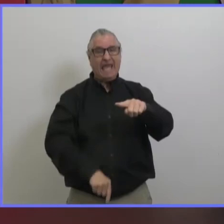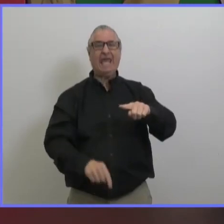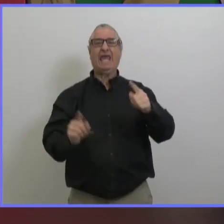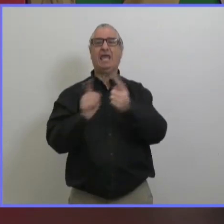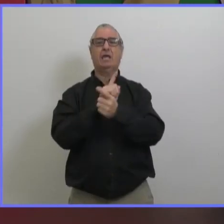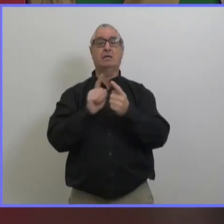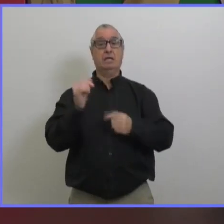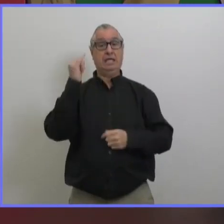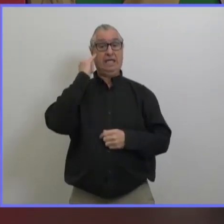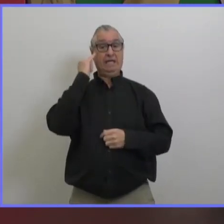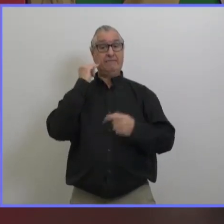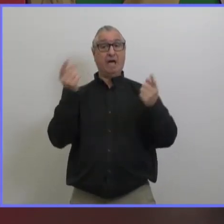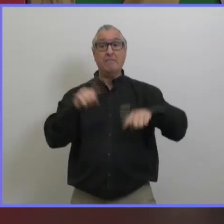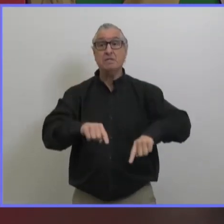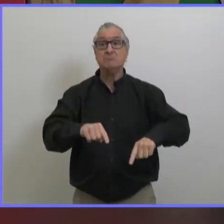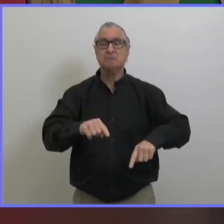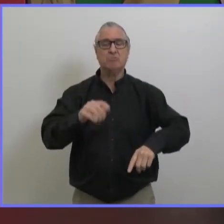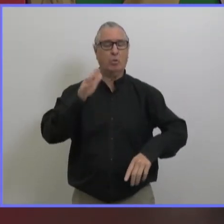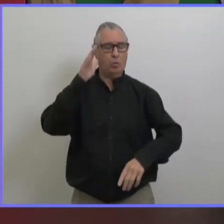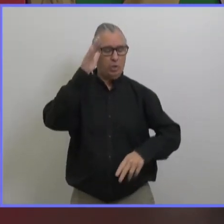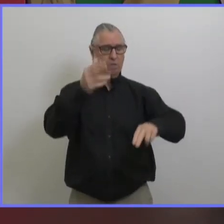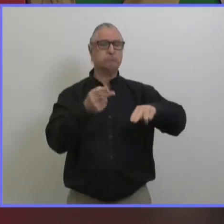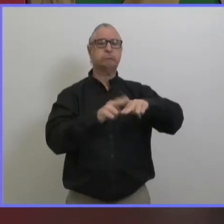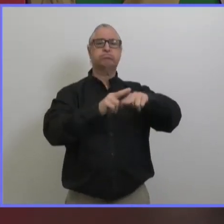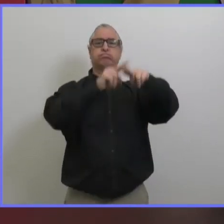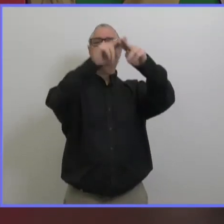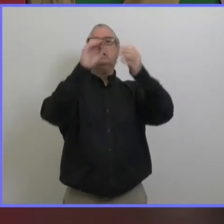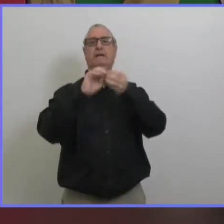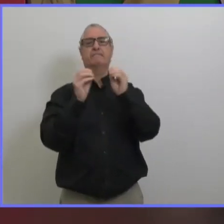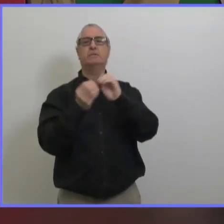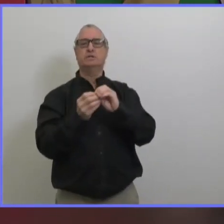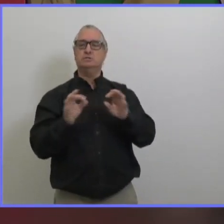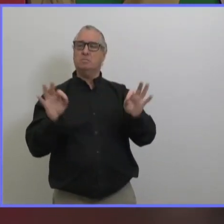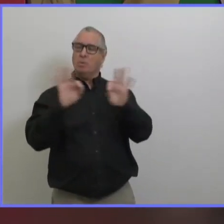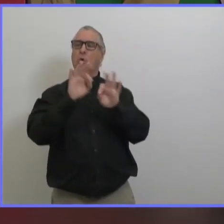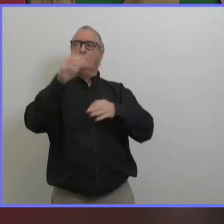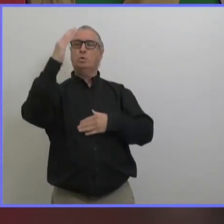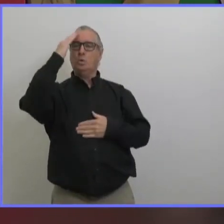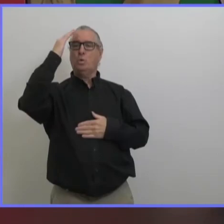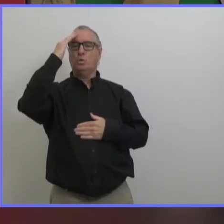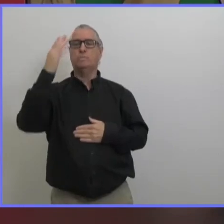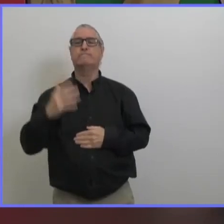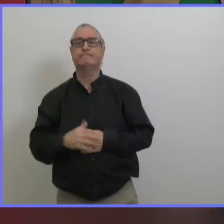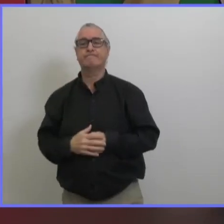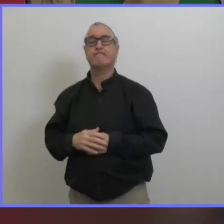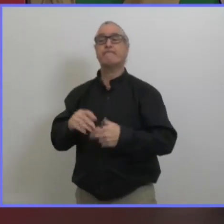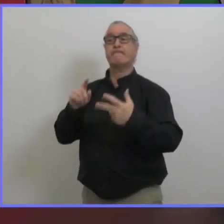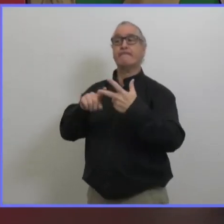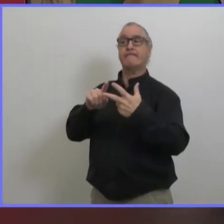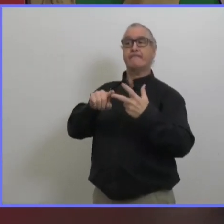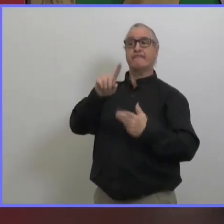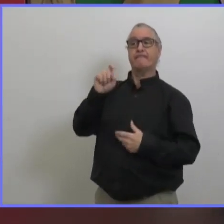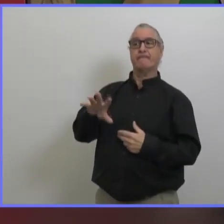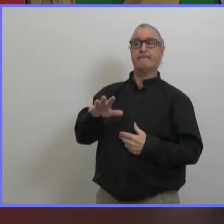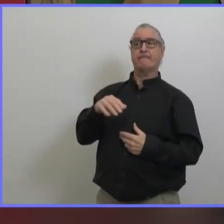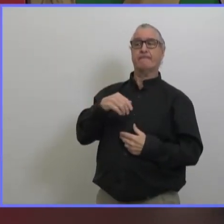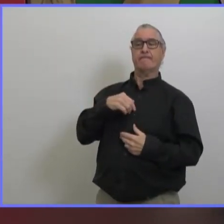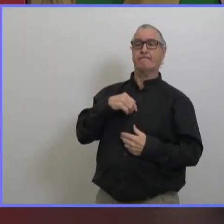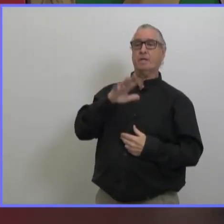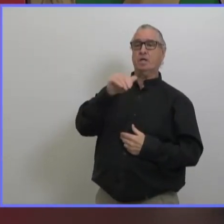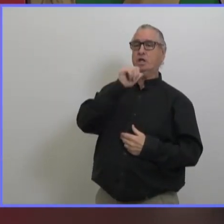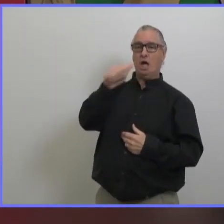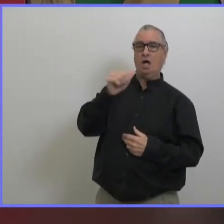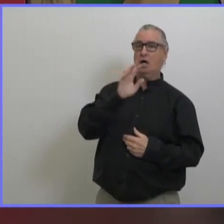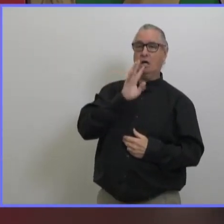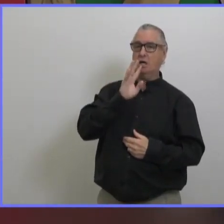les restrictions strictes en place donc ça revient vraiment à tous les manitobains et en particulier aux dirigeants ou propriétaires d'entreprises de